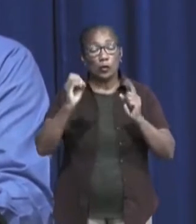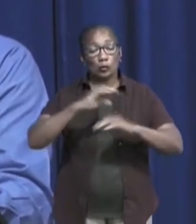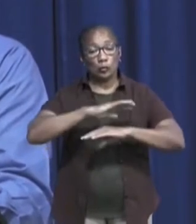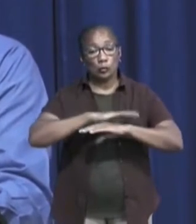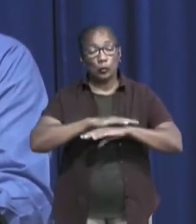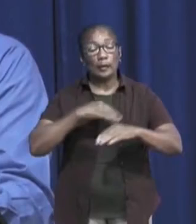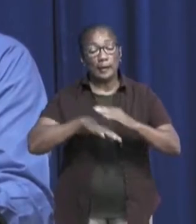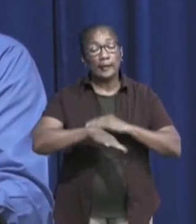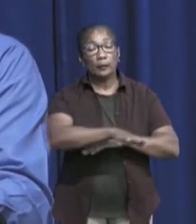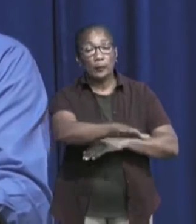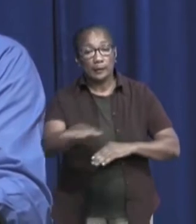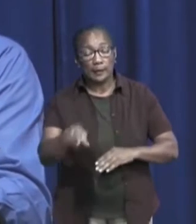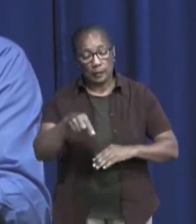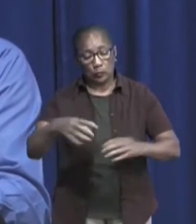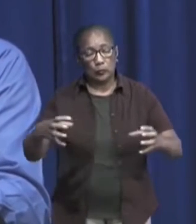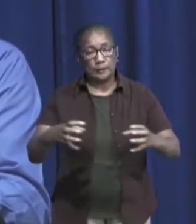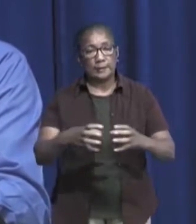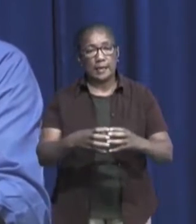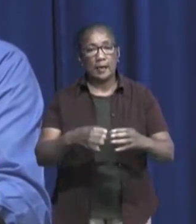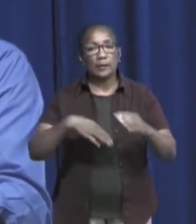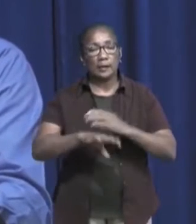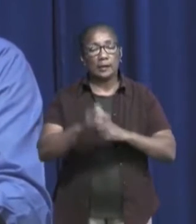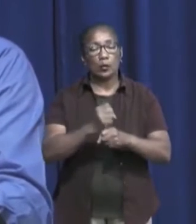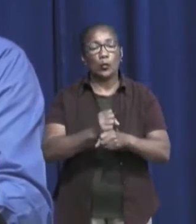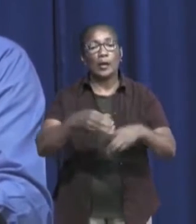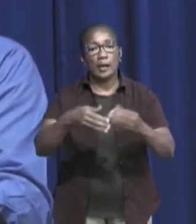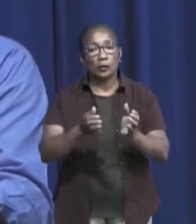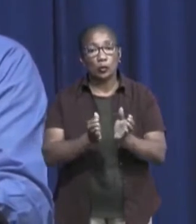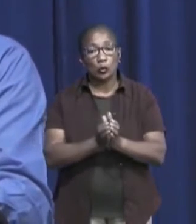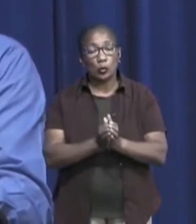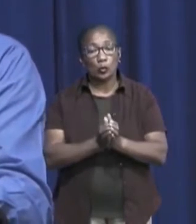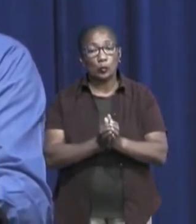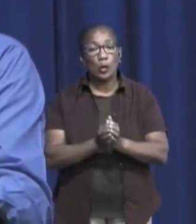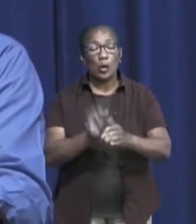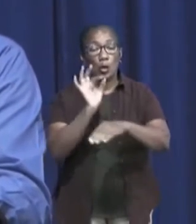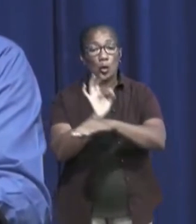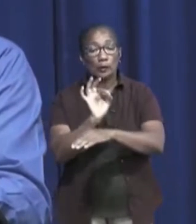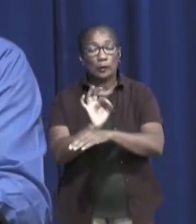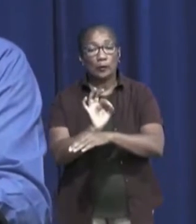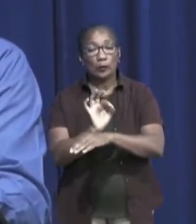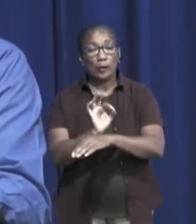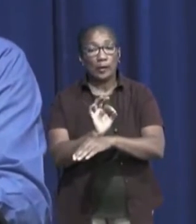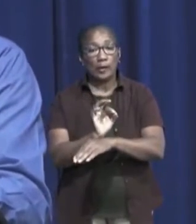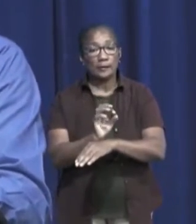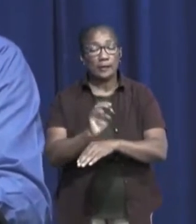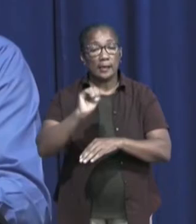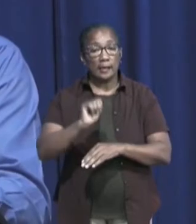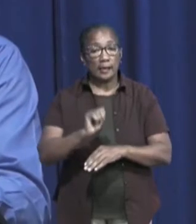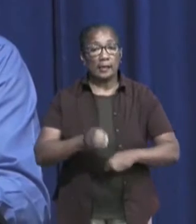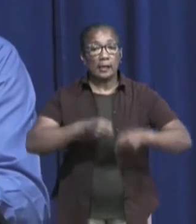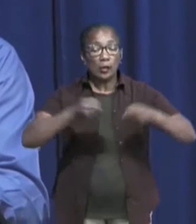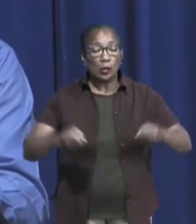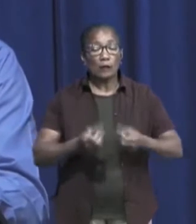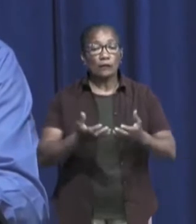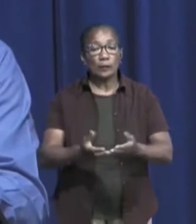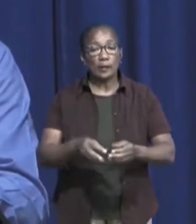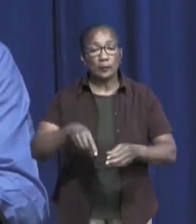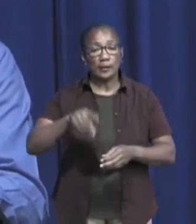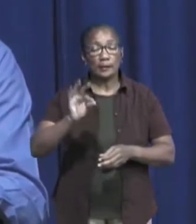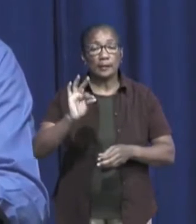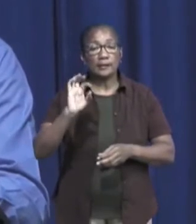achterland, moeten we dus nu samen in de werkgroep bestaande uit onderwijs, e-government, PTC,